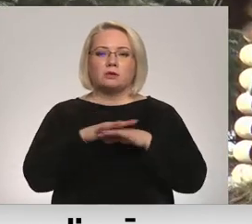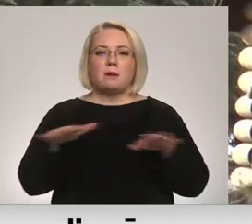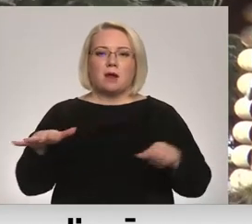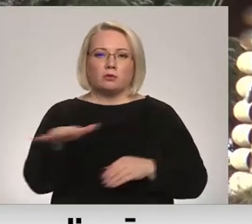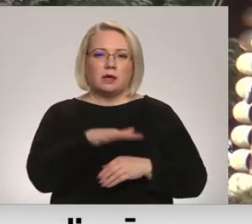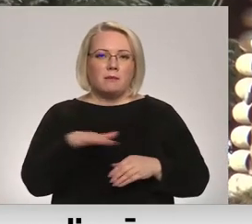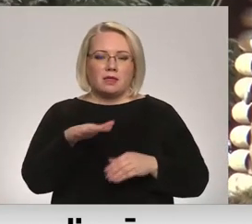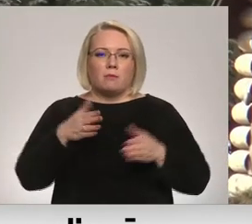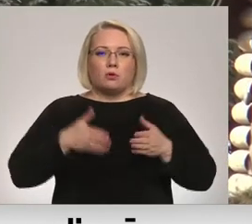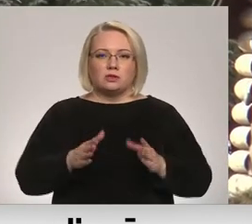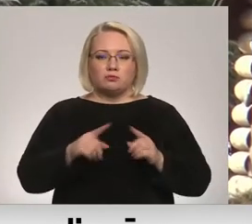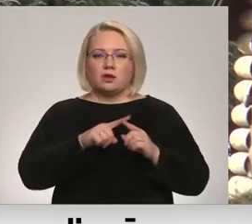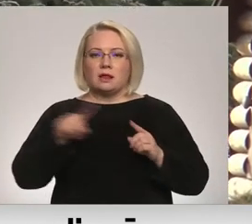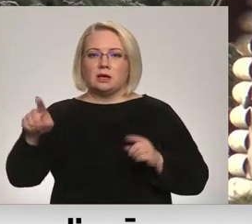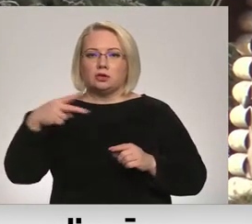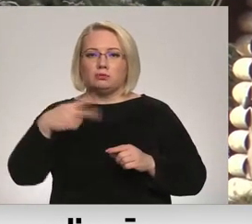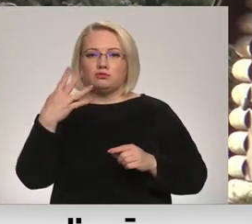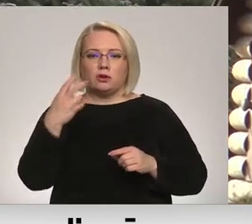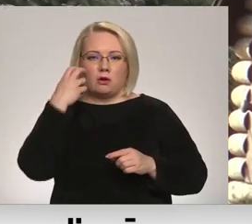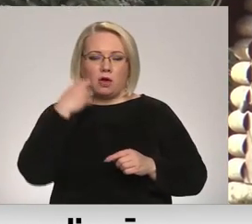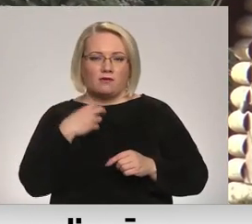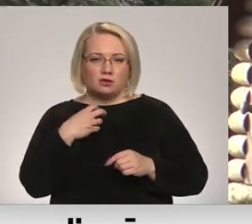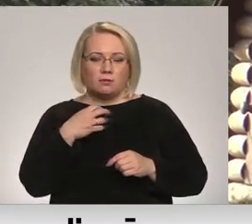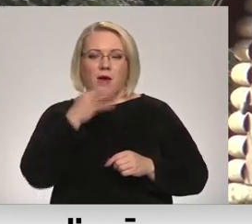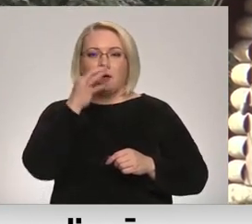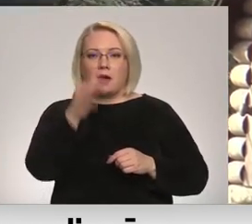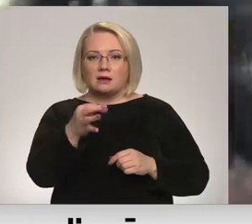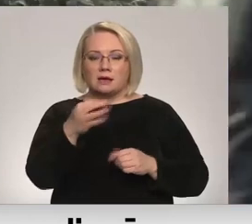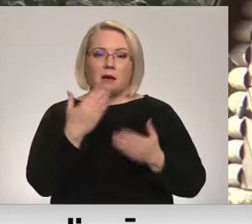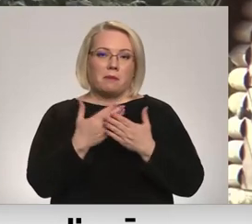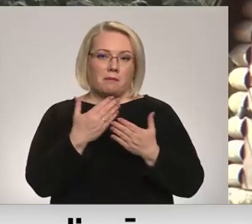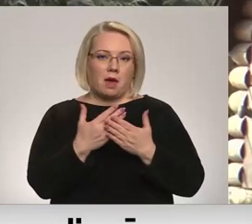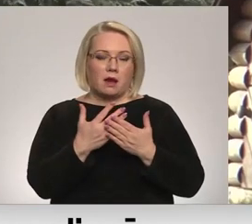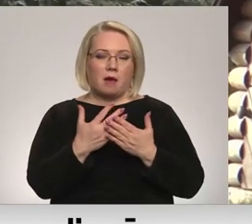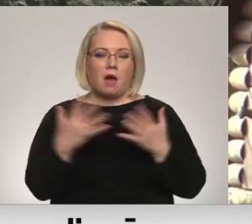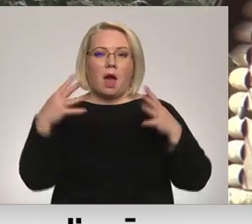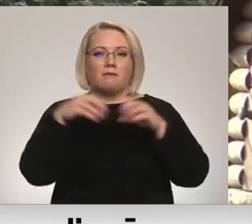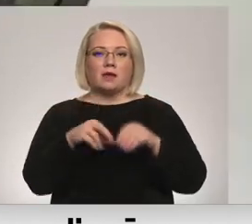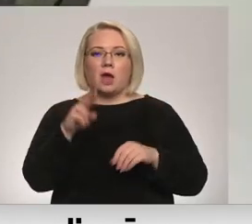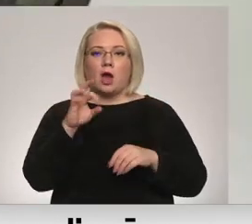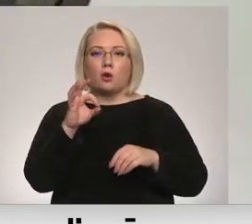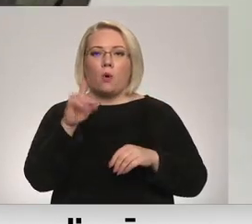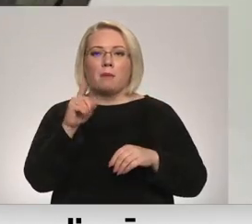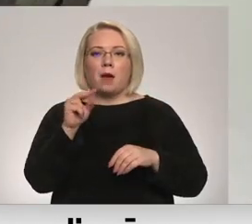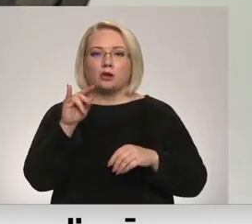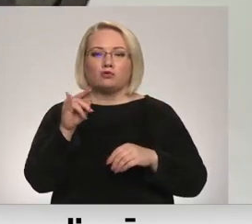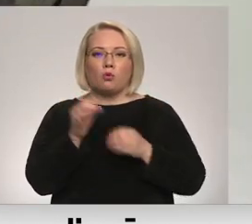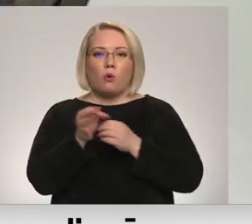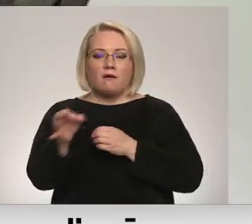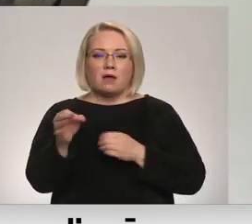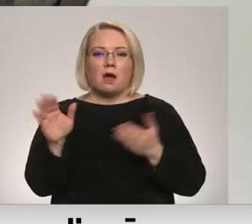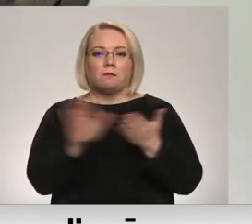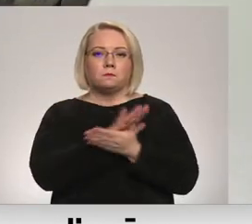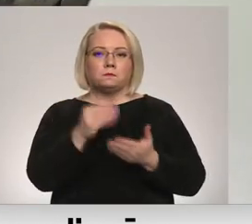bērniem no dzimšanas līdz 24 gadu vecumam. Jāteic gan, ka, piemēram, apvienotie ropažu novedā brīvpusdienas tikšot